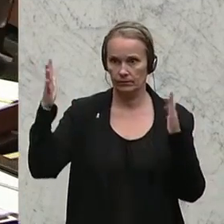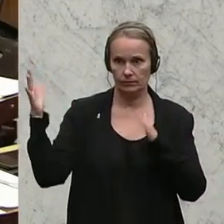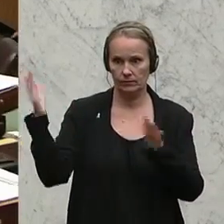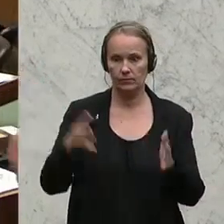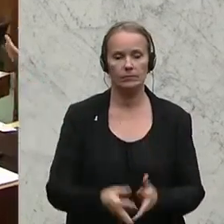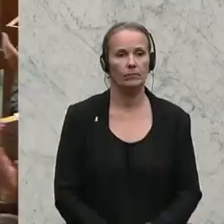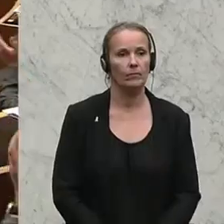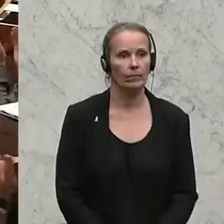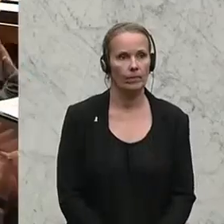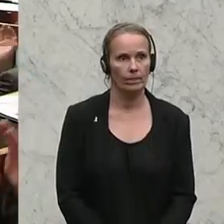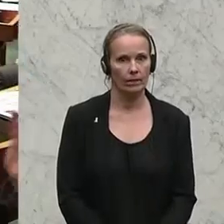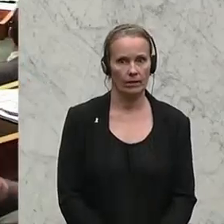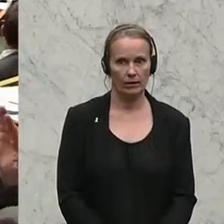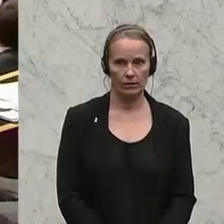Applaus Applaus Applaus Applaus